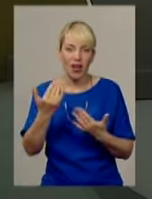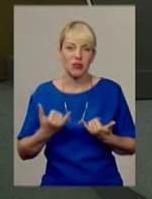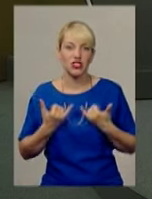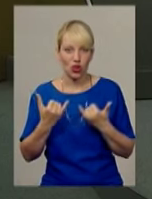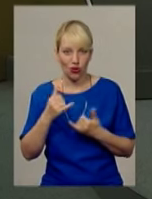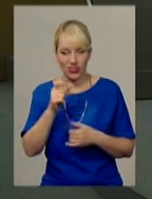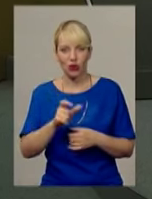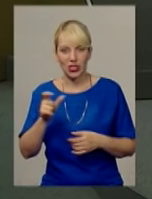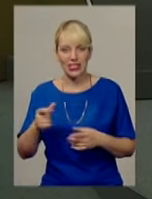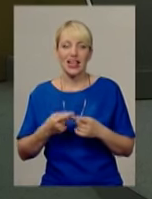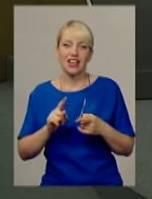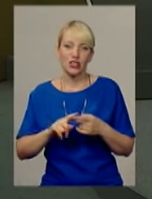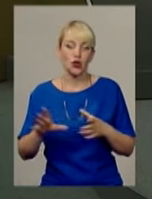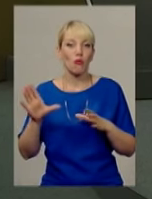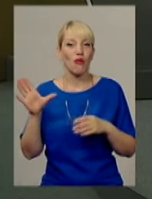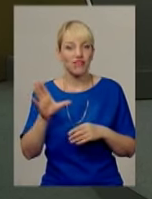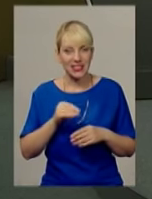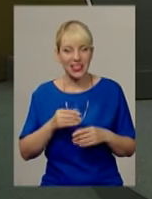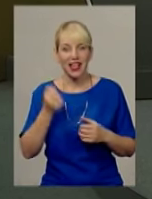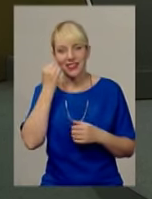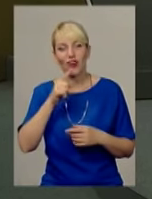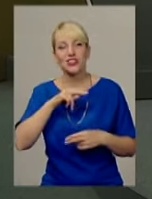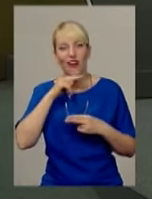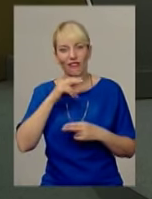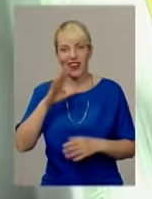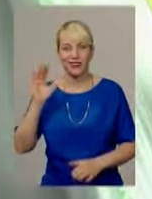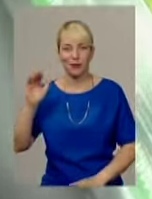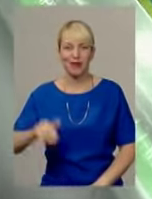На цьому у нас все. Дякую за увагу. На все добре.